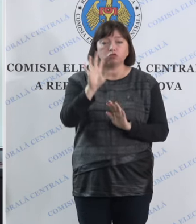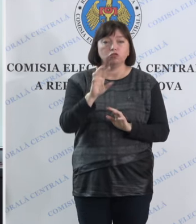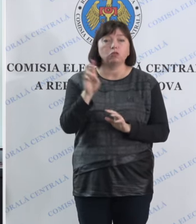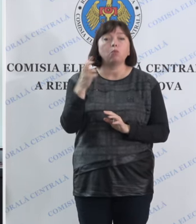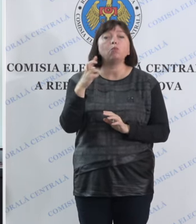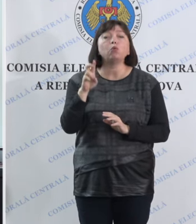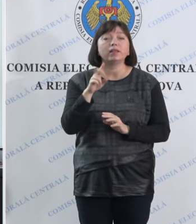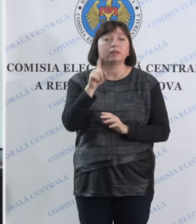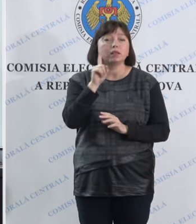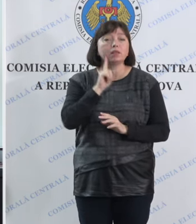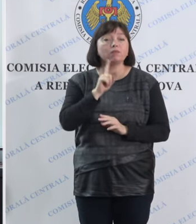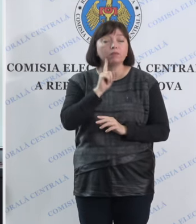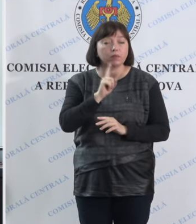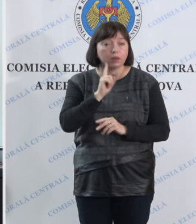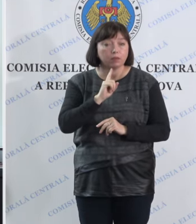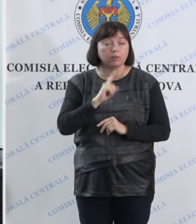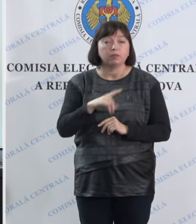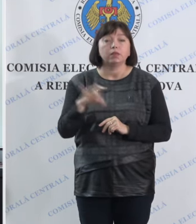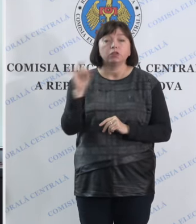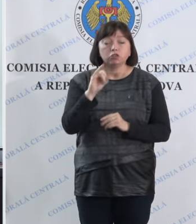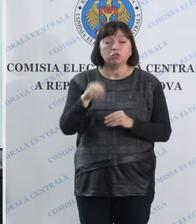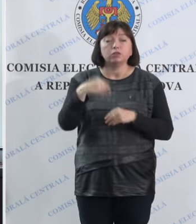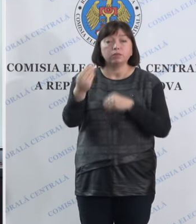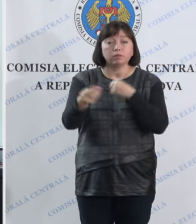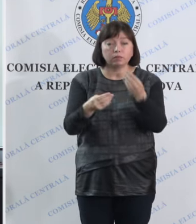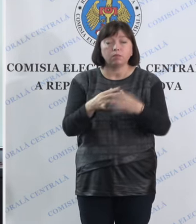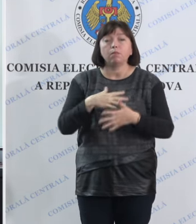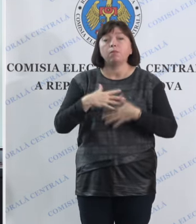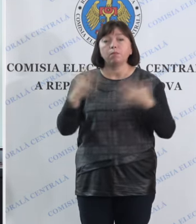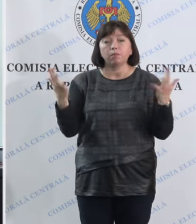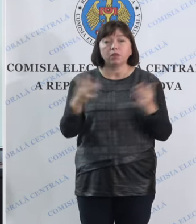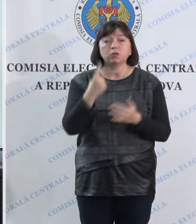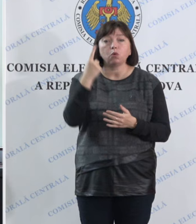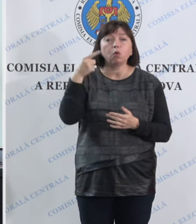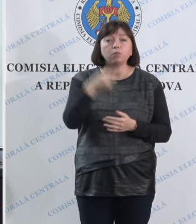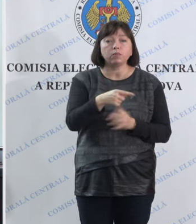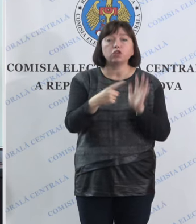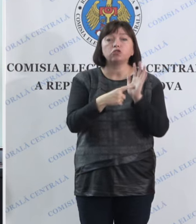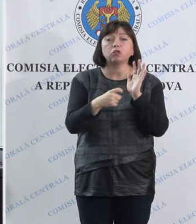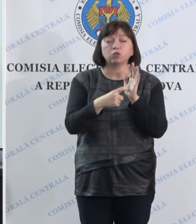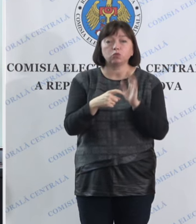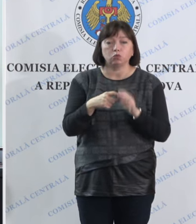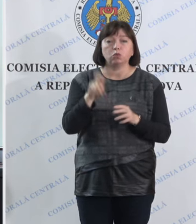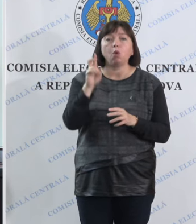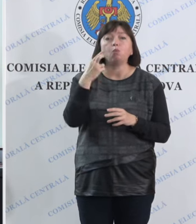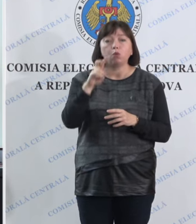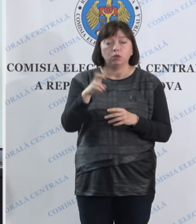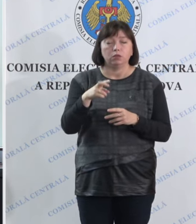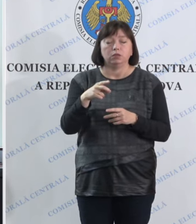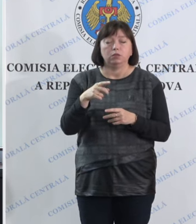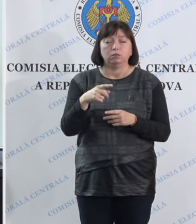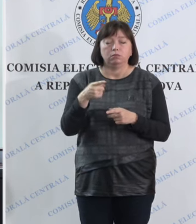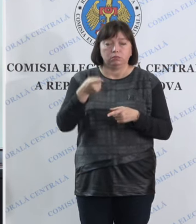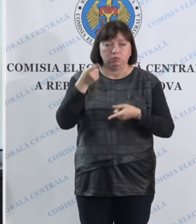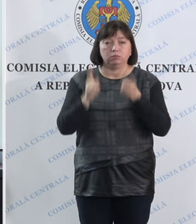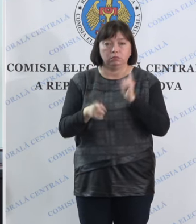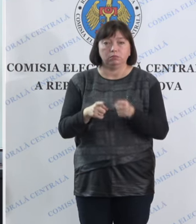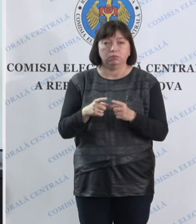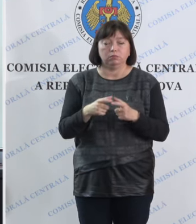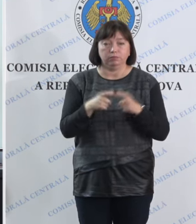buletine provizorii și eliberate peste 1600 de buletine de identitate.